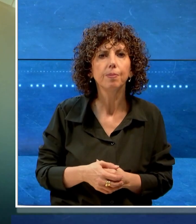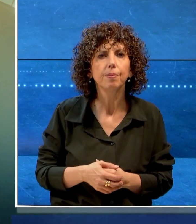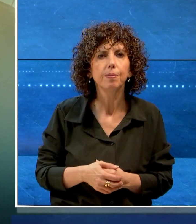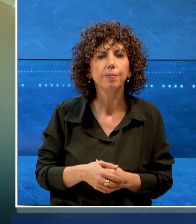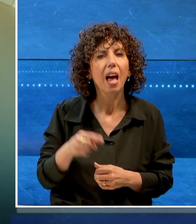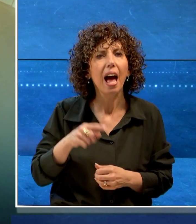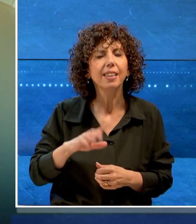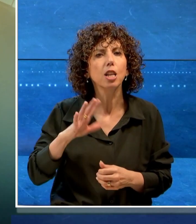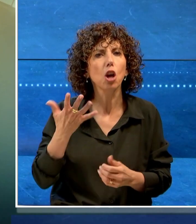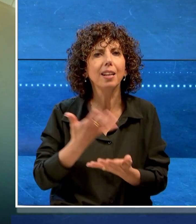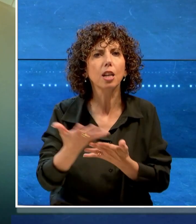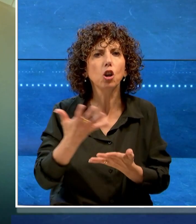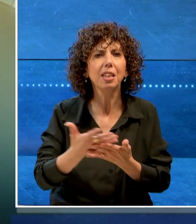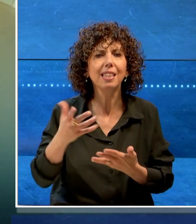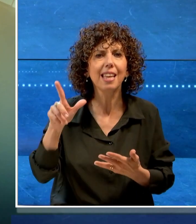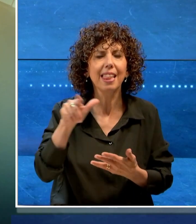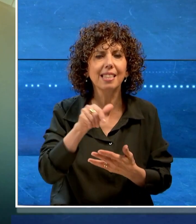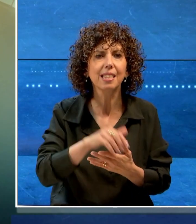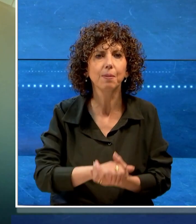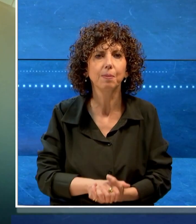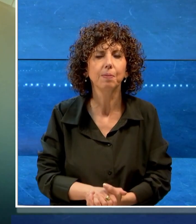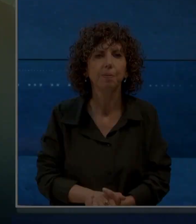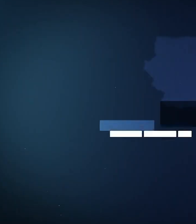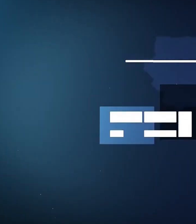E adesso le altre notizie del TGLIS.